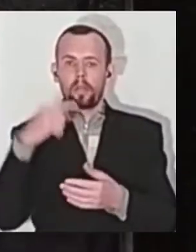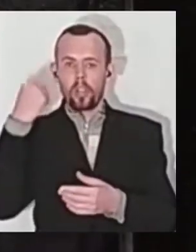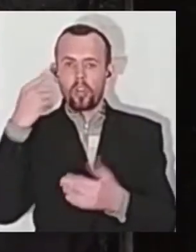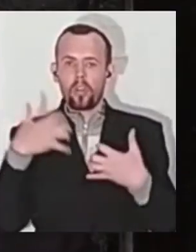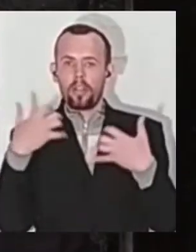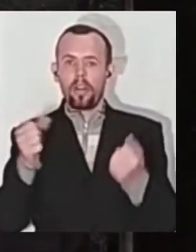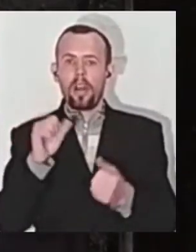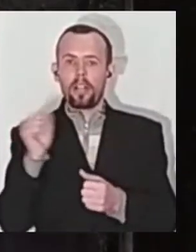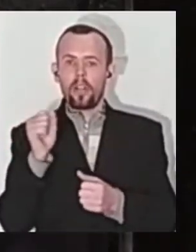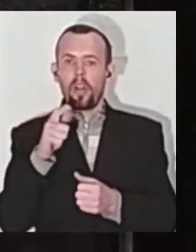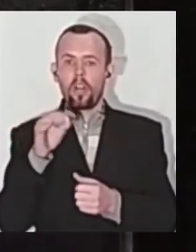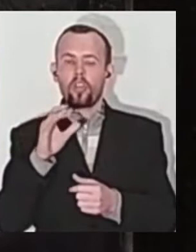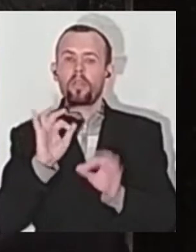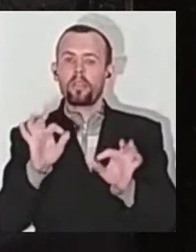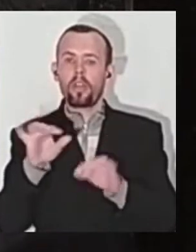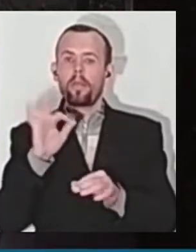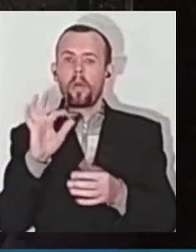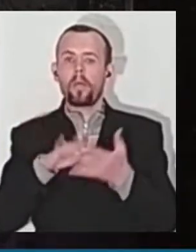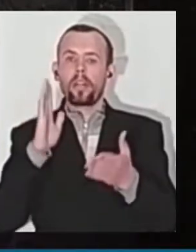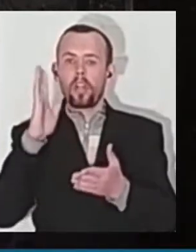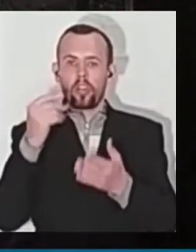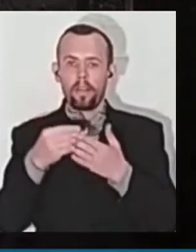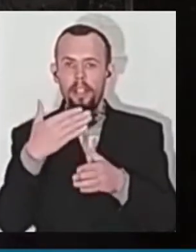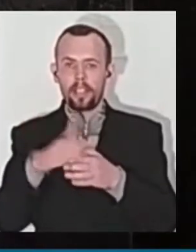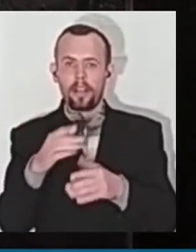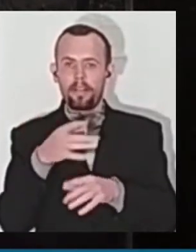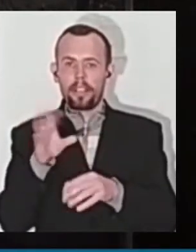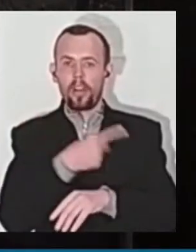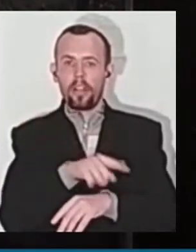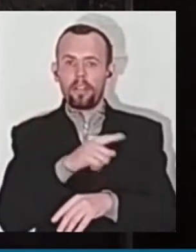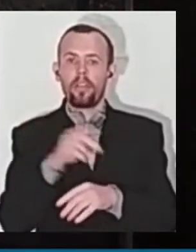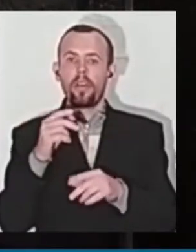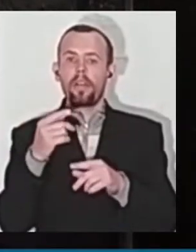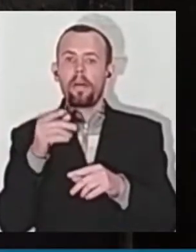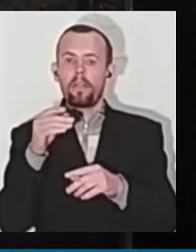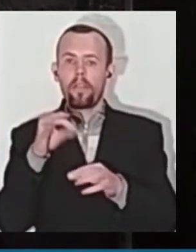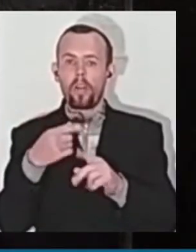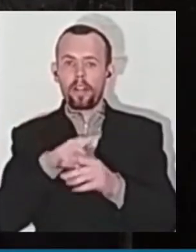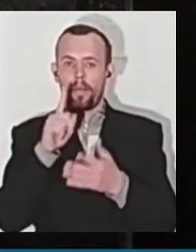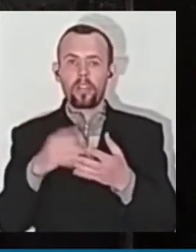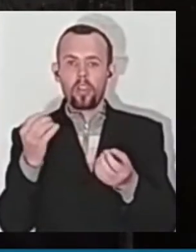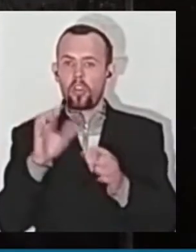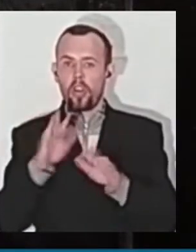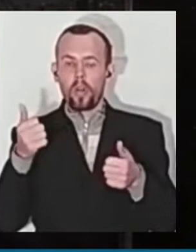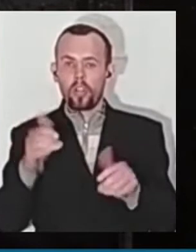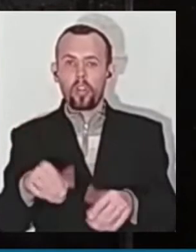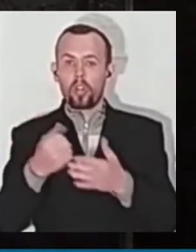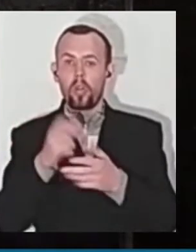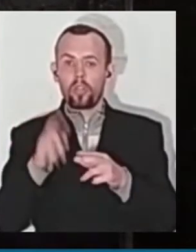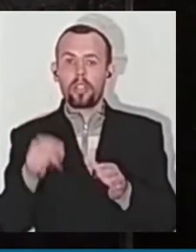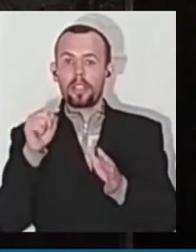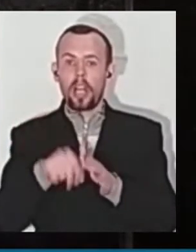Волощук розповів про подальше фінансування психлікарень. Коли цей питання зараз ще не вирішено до кінця, пацієнти